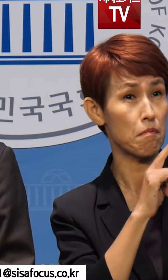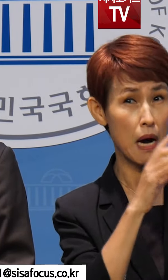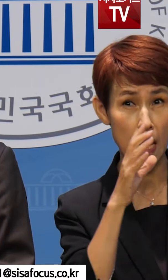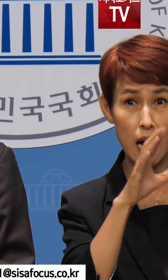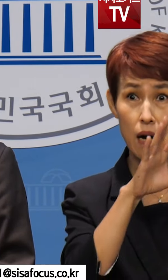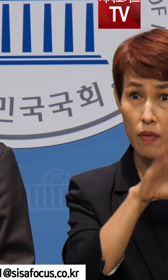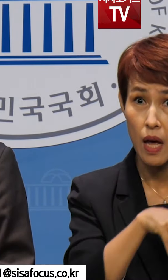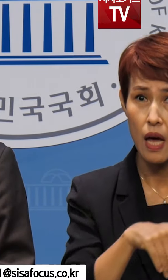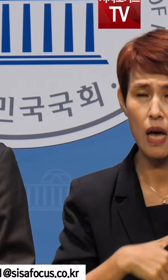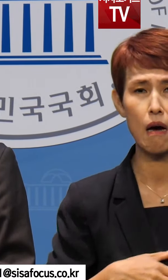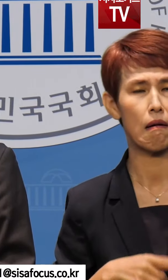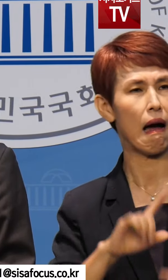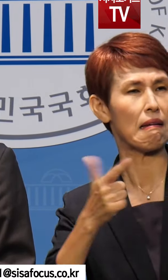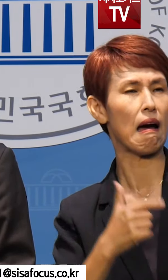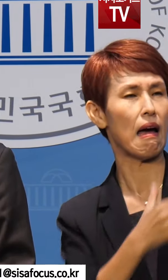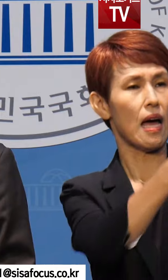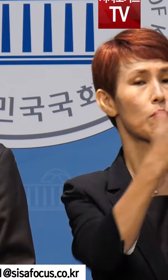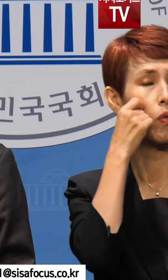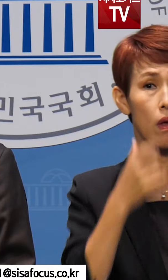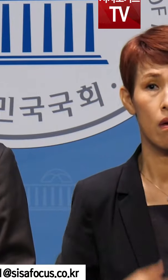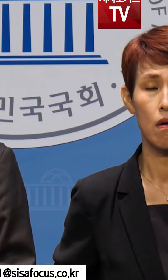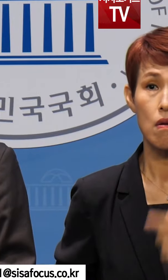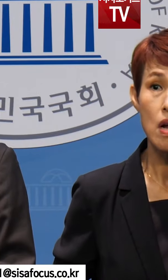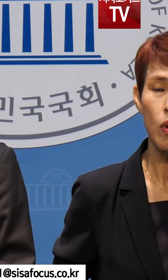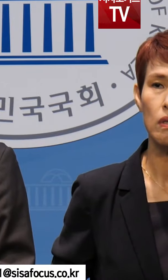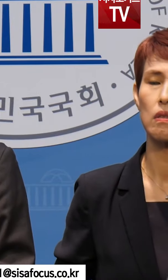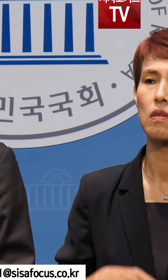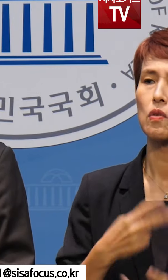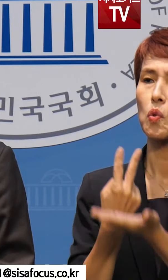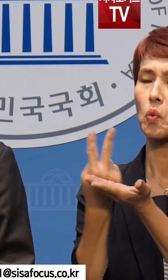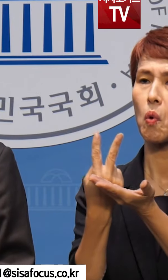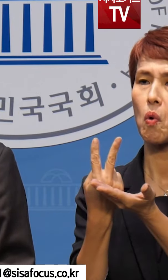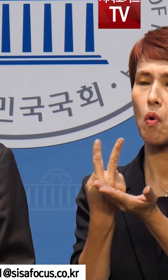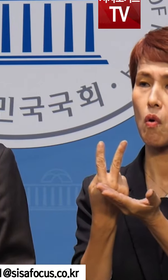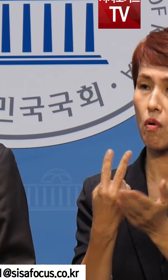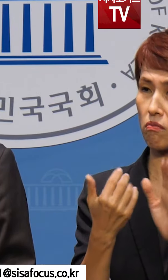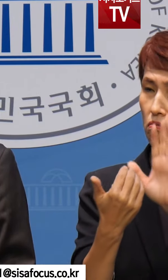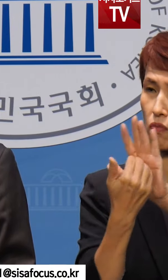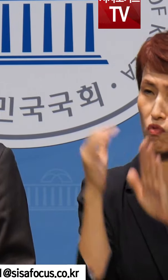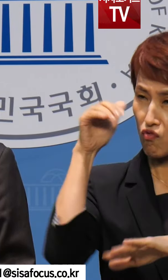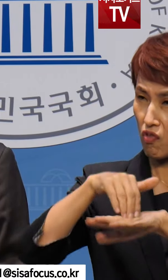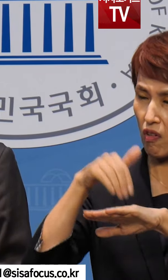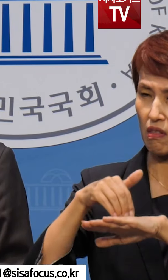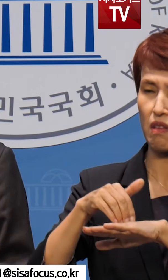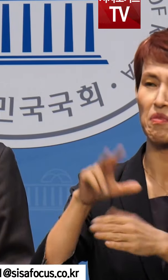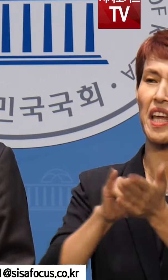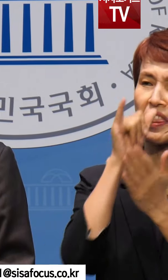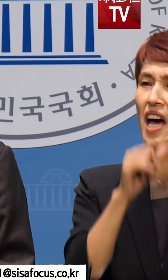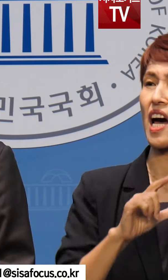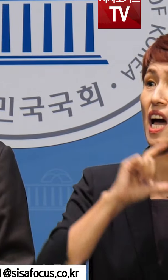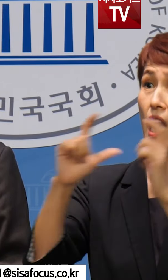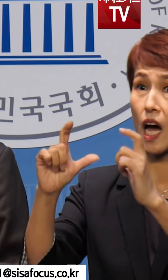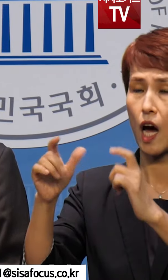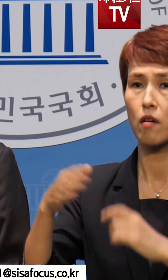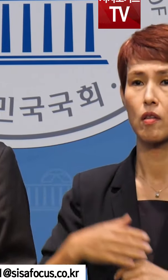독도 방어훈련에 대해 항의하니 대사를 조치하기는커녕 오히려